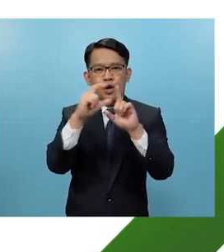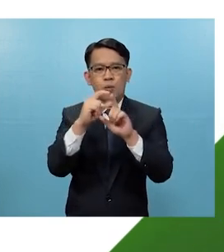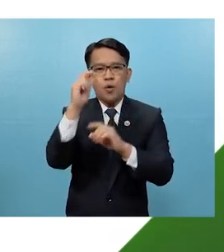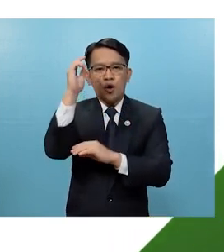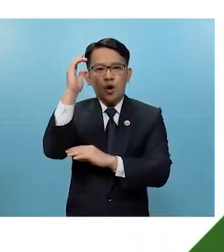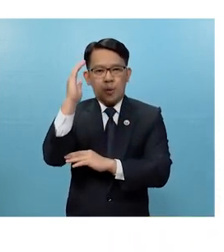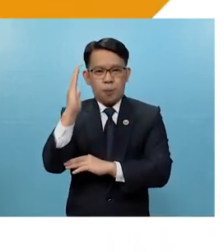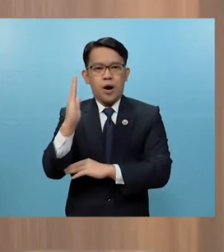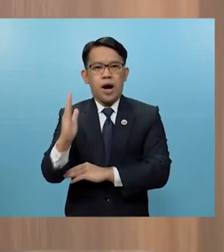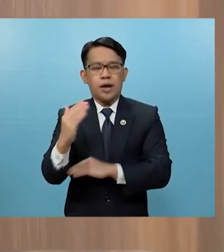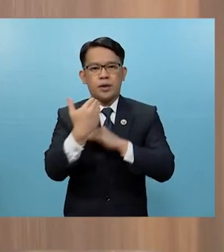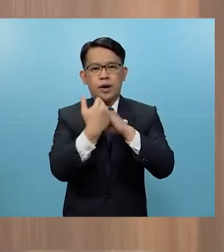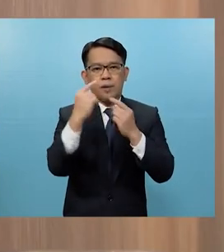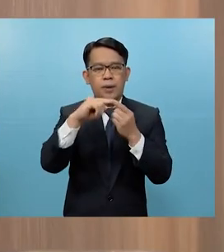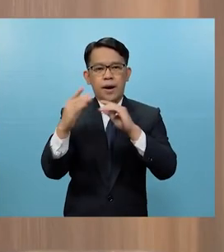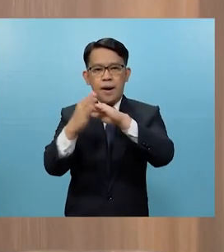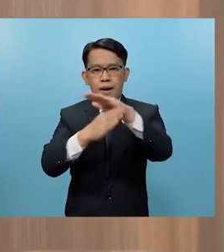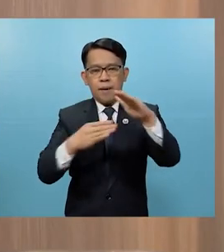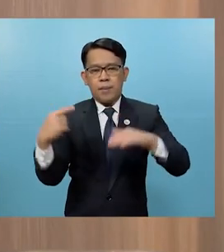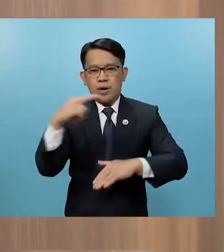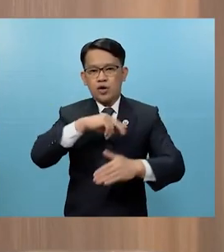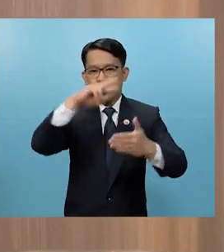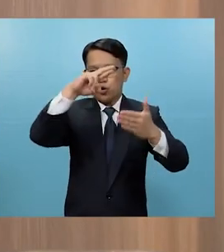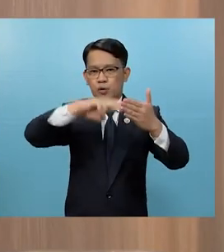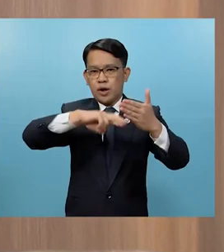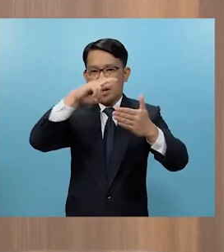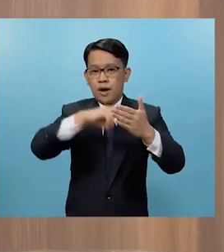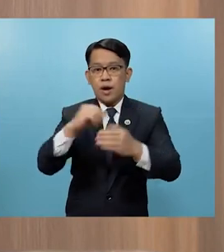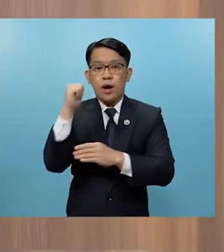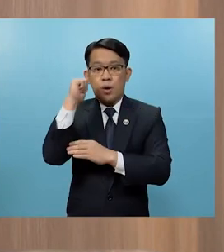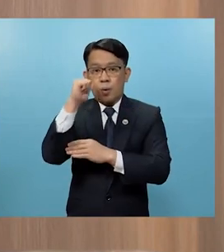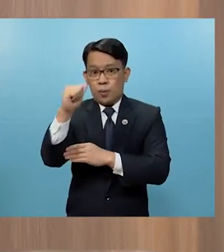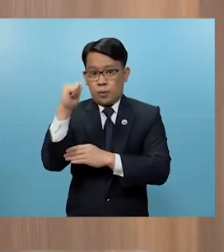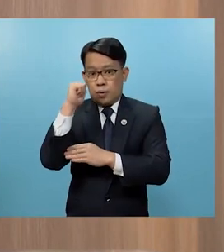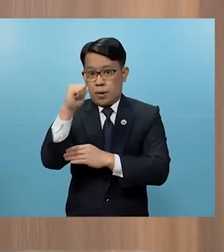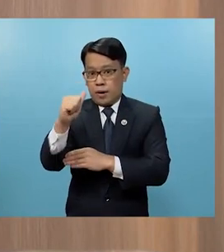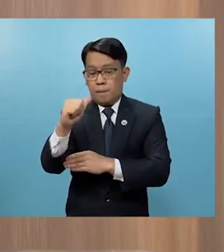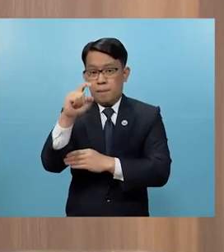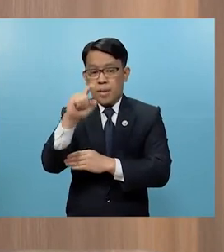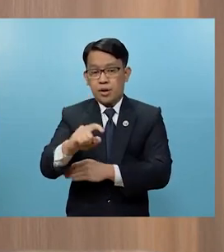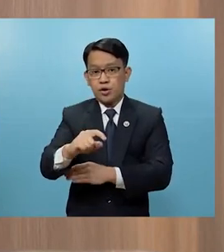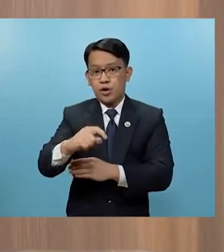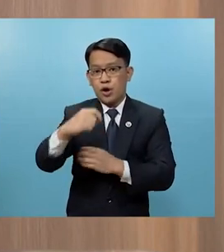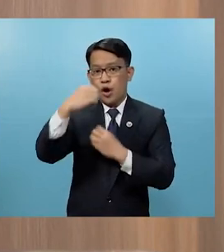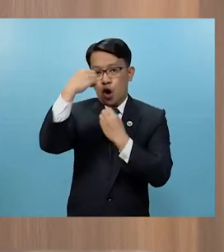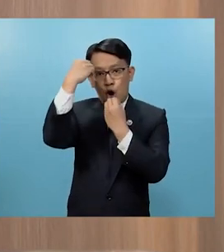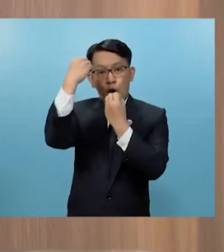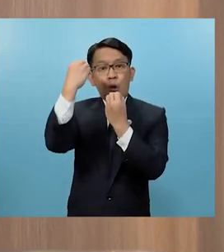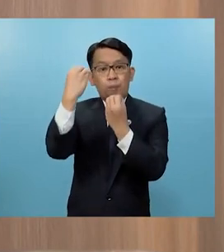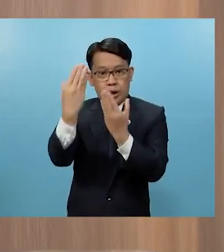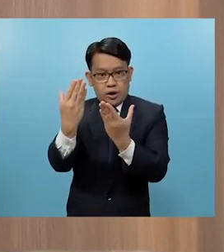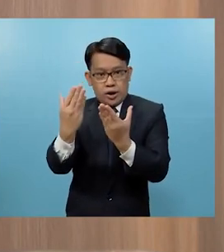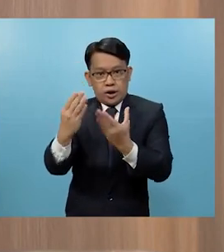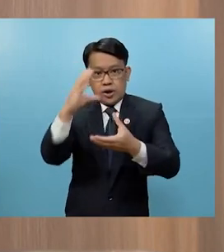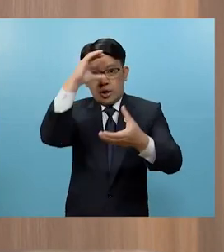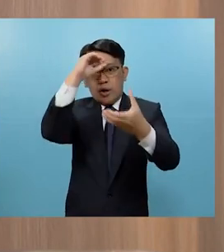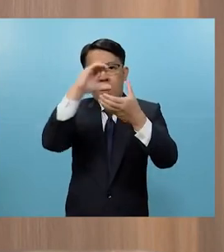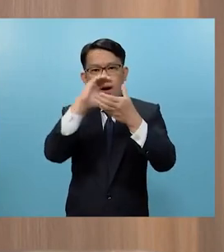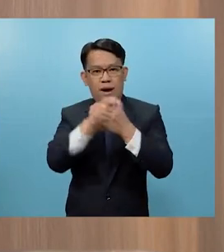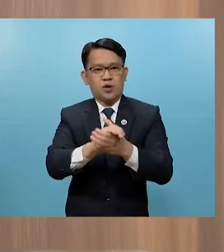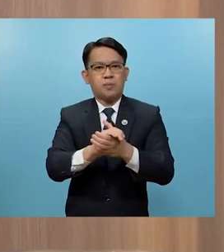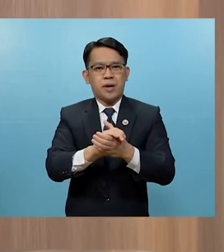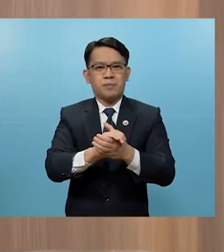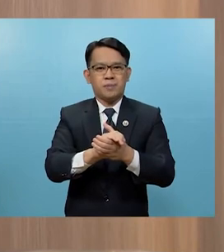Diyos Mga kaibigan ayon po sa ating binasa ang mga babae ay dapat na masunurin sa kanyang asawa